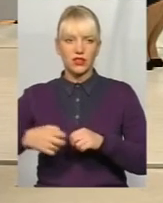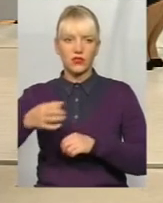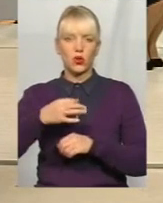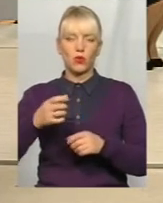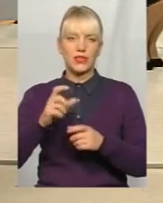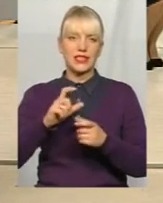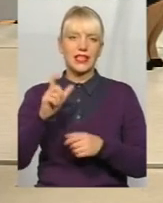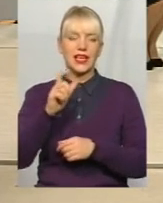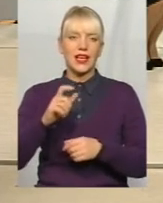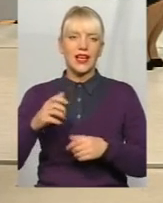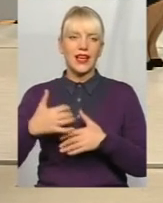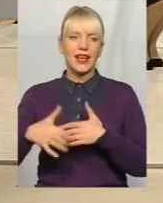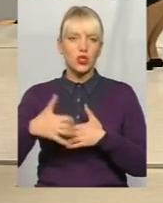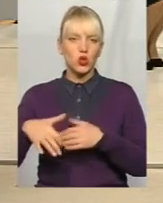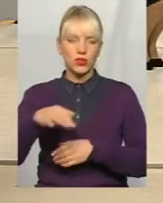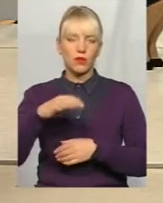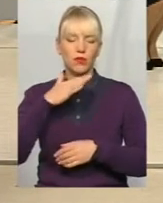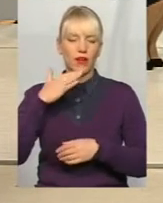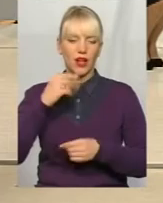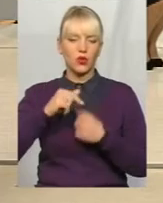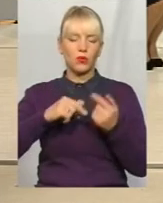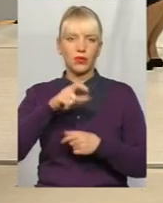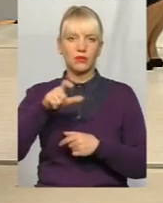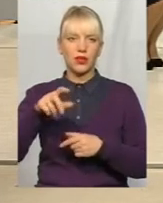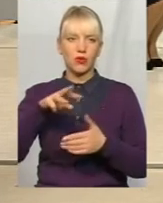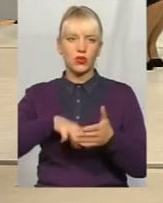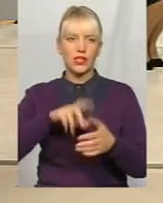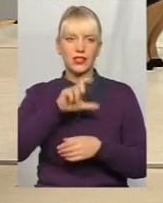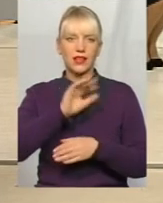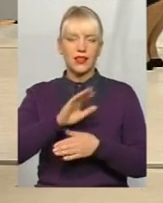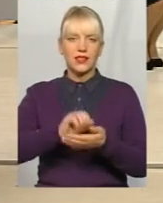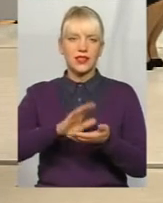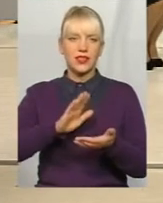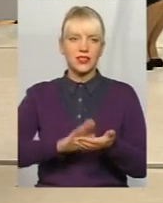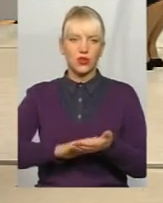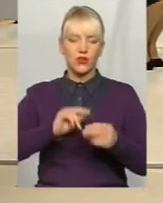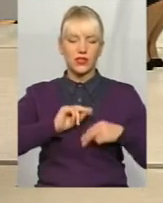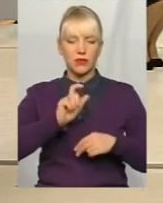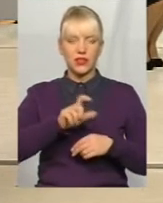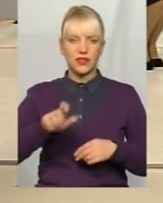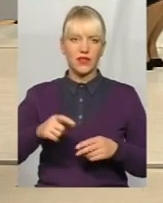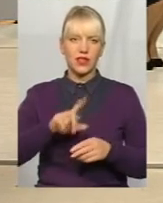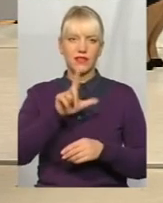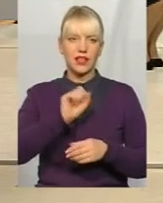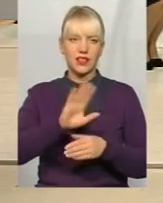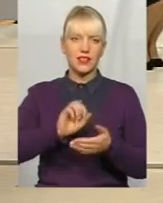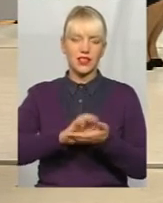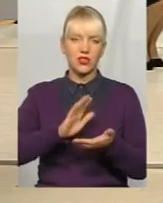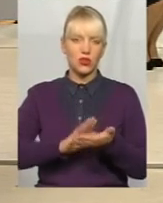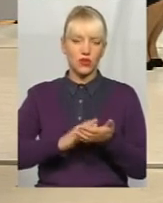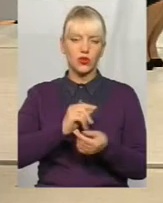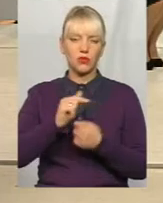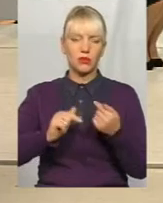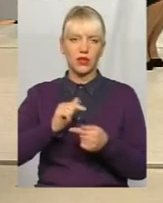в Херсонській області багато підприємців оштрафували за незареєстрованих наймінних працівників, за незареєстровану підприємницьку діяльність. На